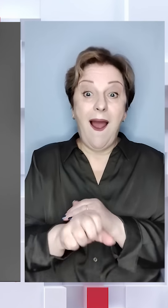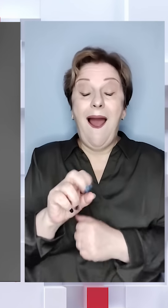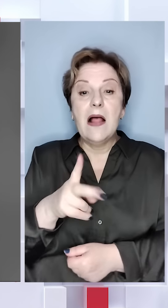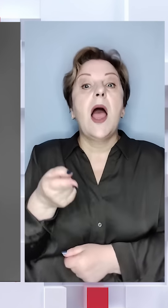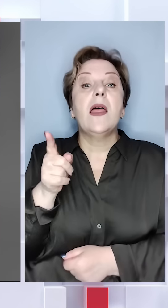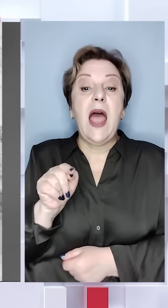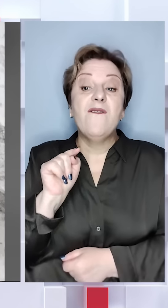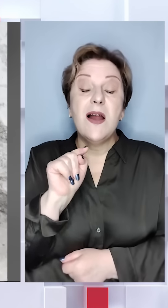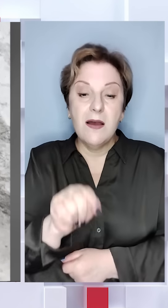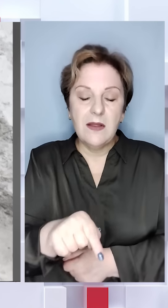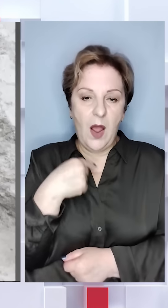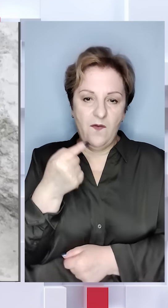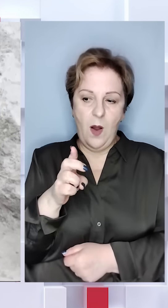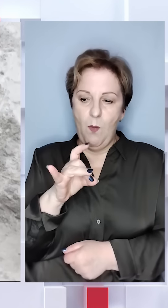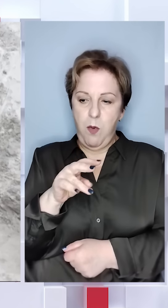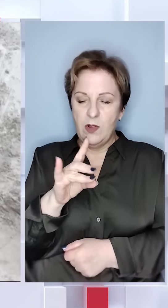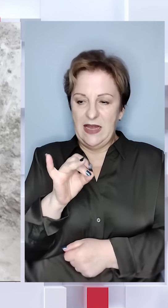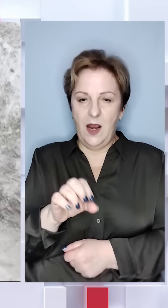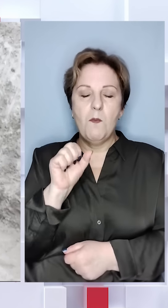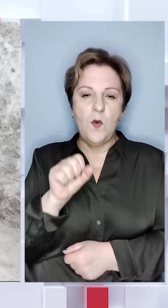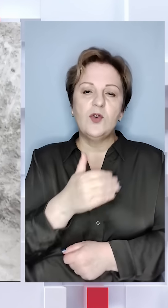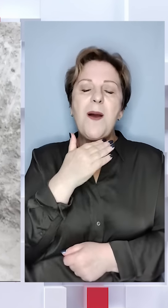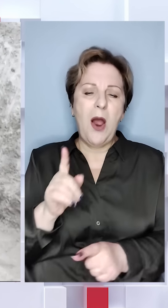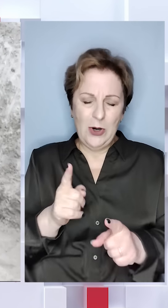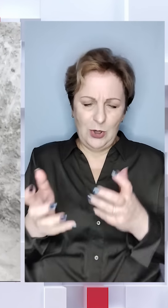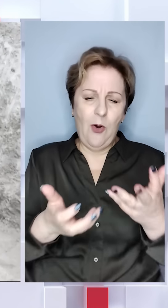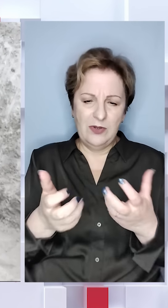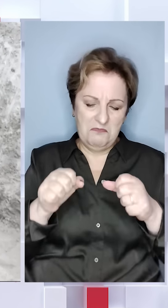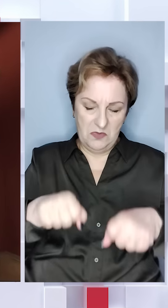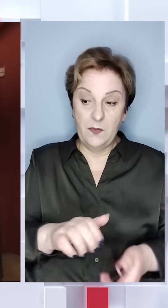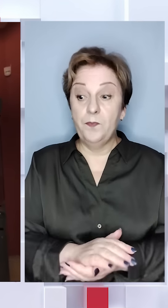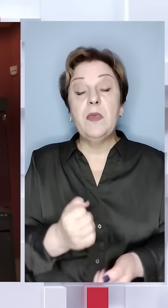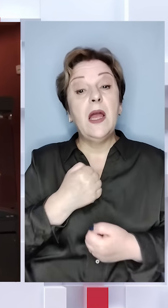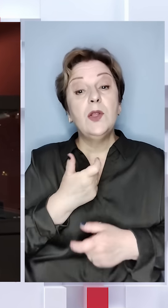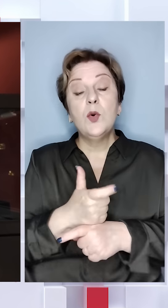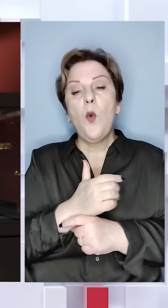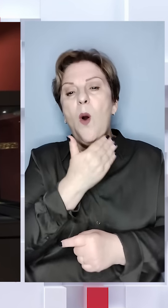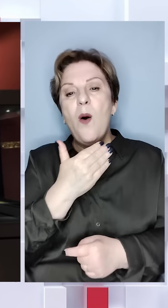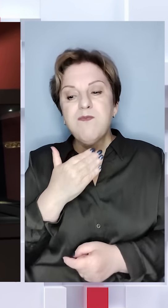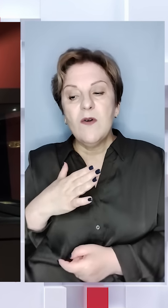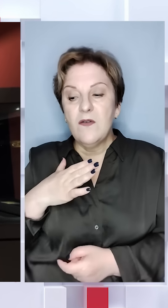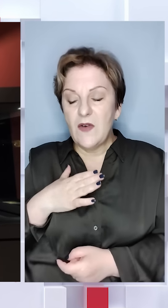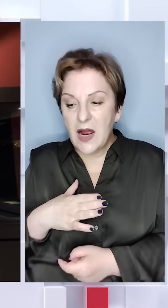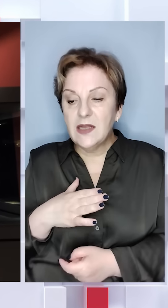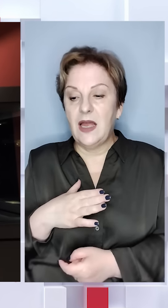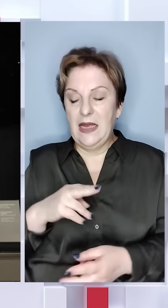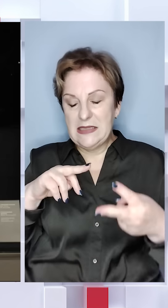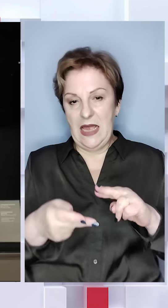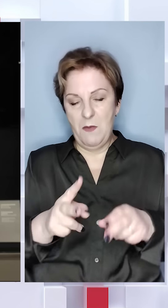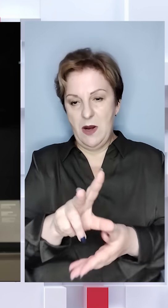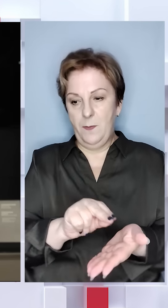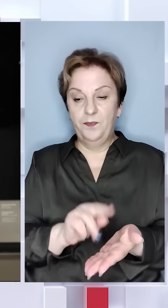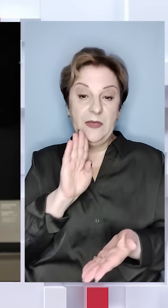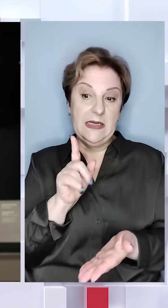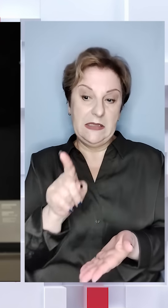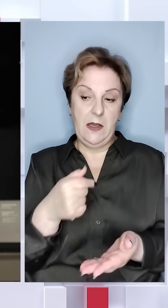Але навіть там, каже пан Болтрик, можна багато ще чого знайти. На жаль, дуже багато довелося копійами заміняти. З